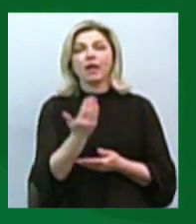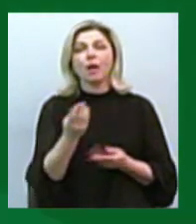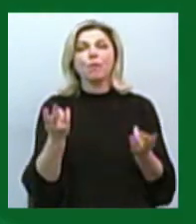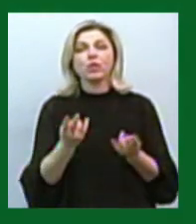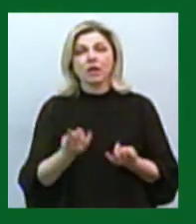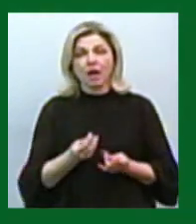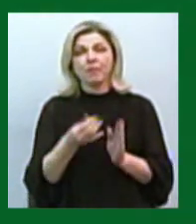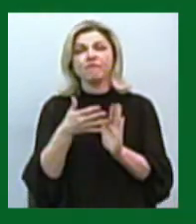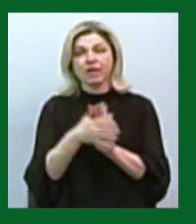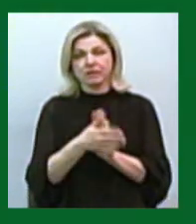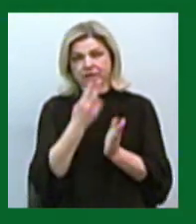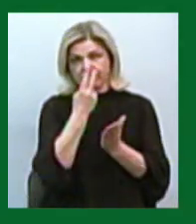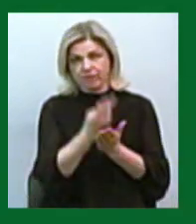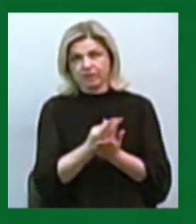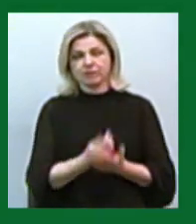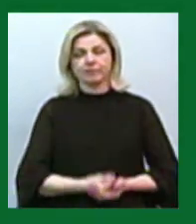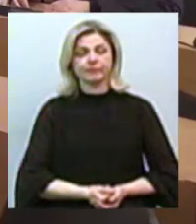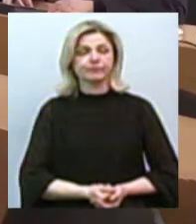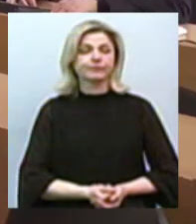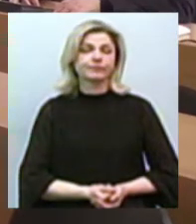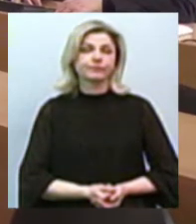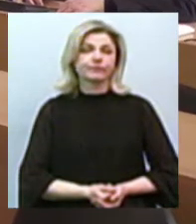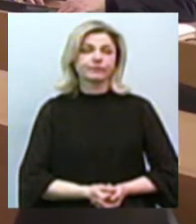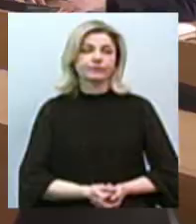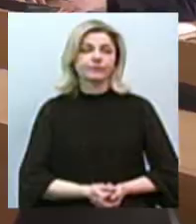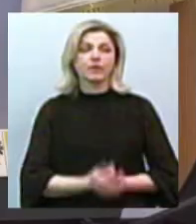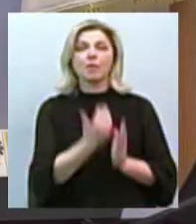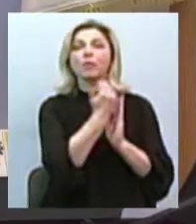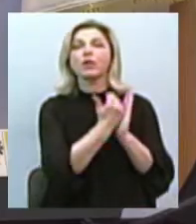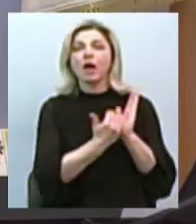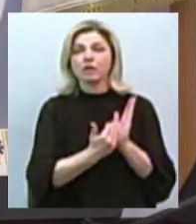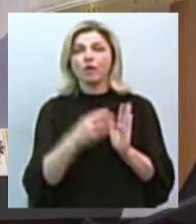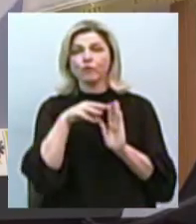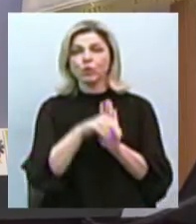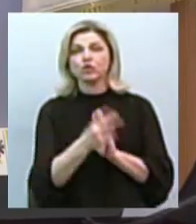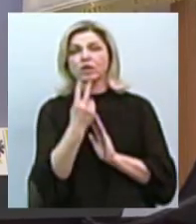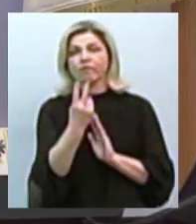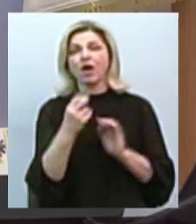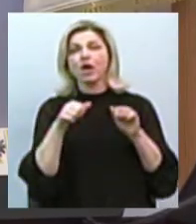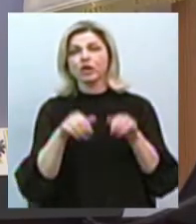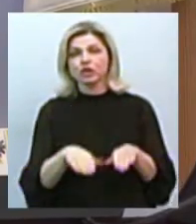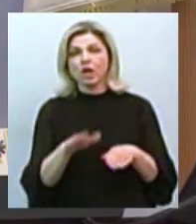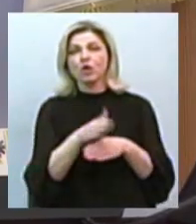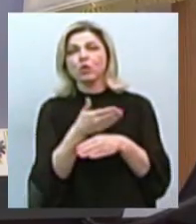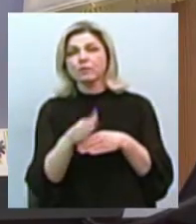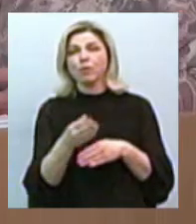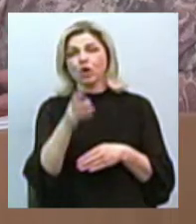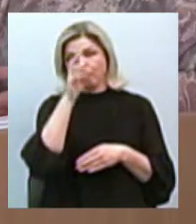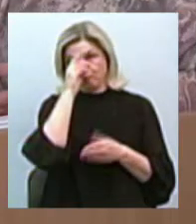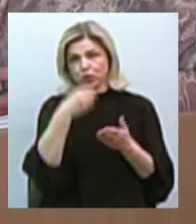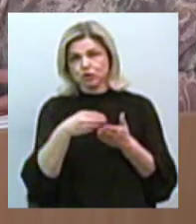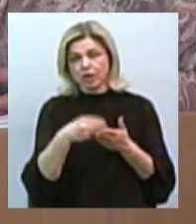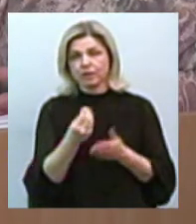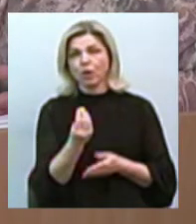їх витрачатимуть, дивіться далі. До порядку денного включили два проєкти рішень – перерозподіл бюджетних грошей.